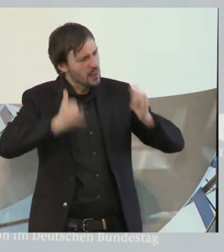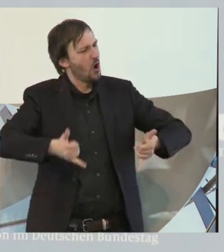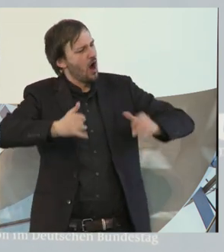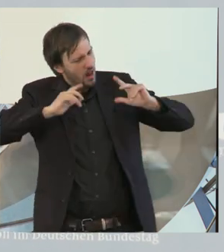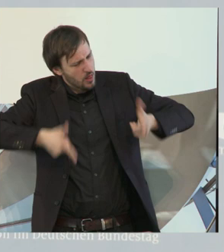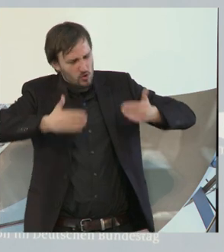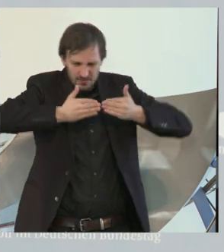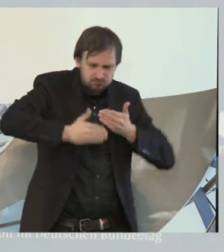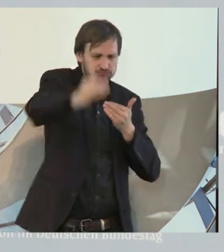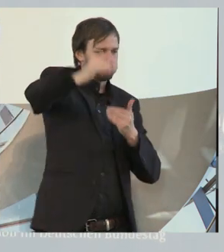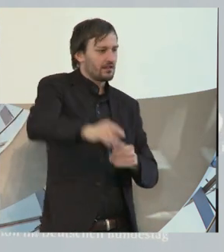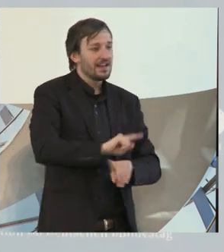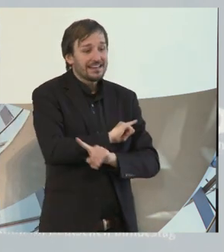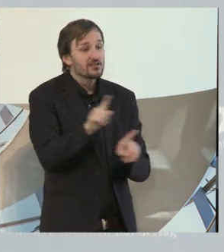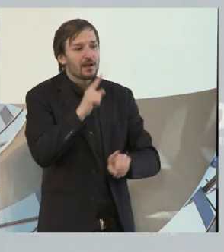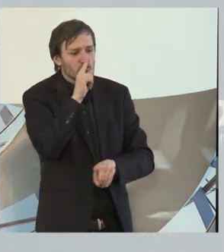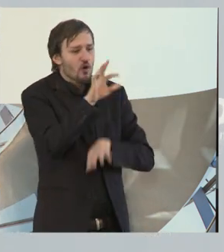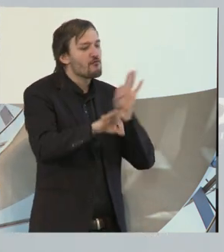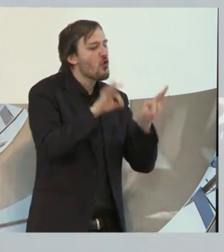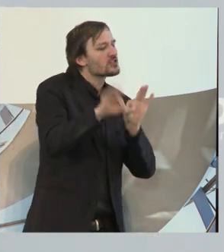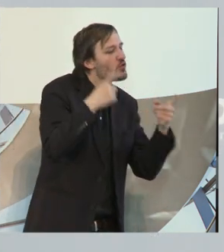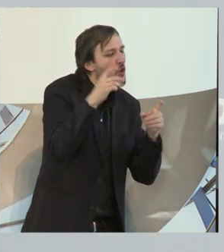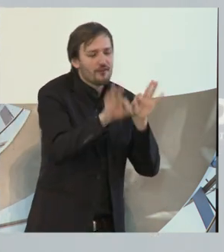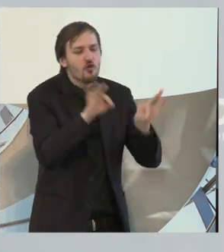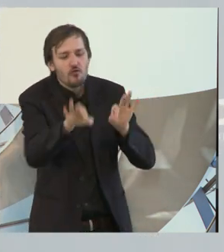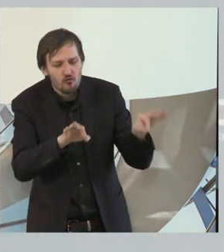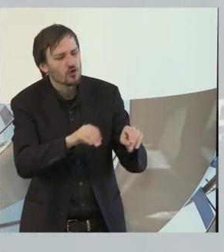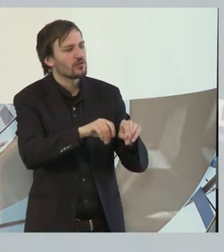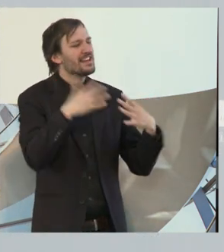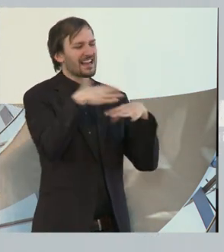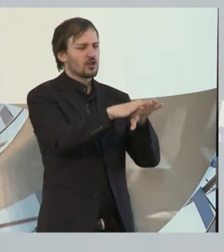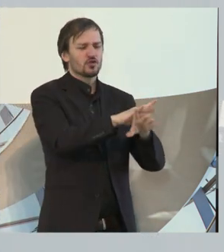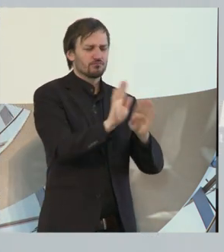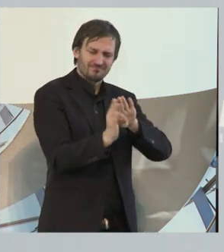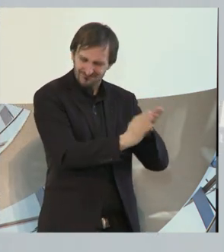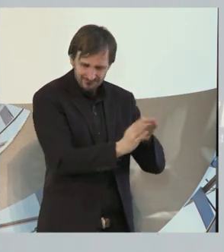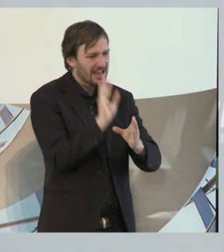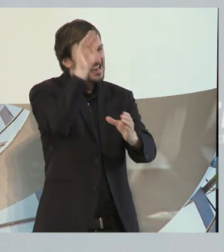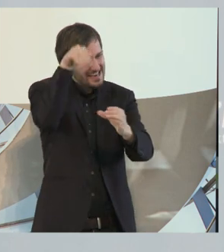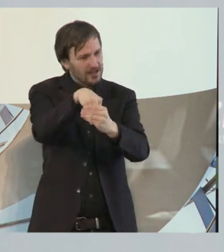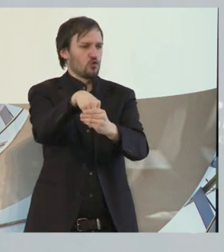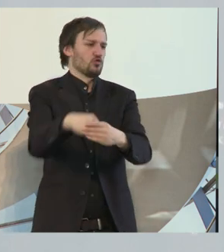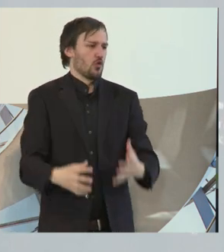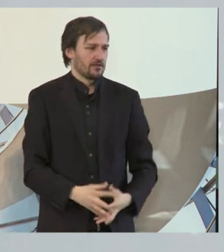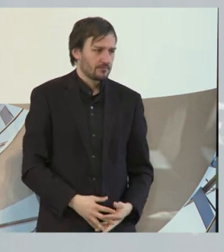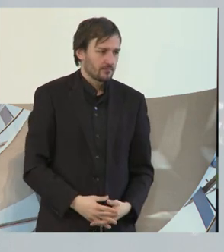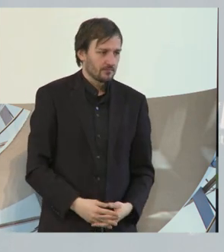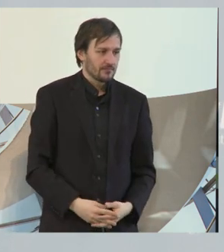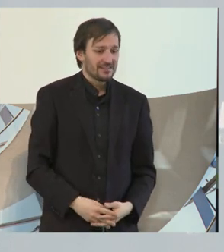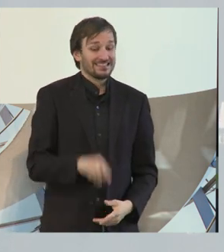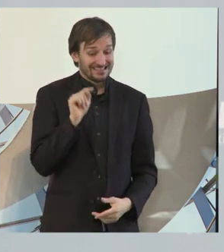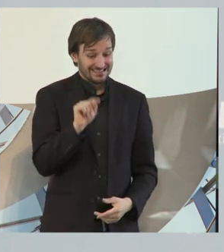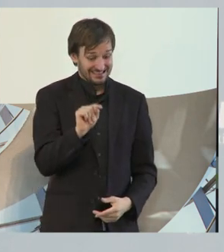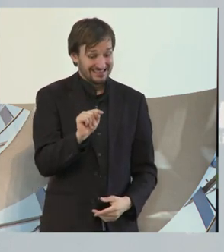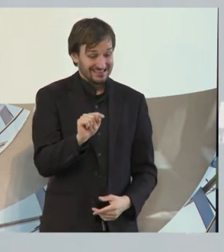dass wir nicht mehr über Fürsorge reden und Integration, sondern über Inklusion. Das ist zweitens ein Punkt, der in seiner